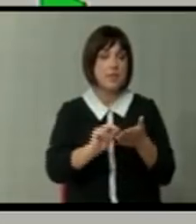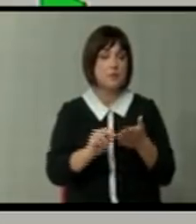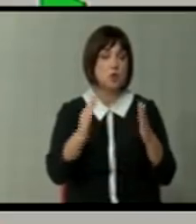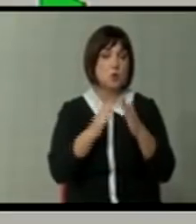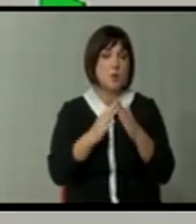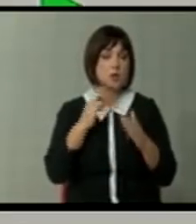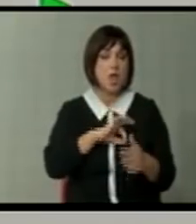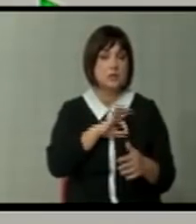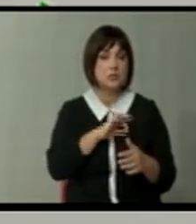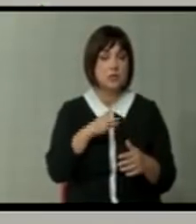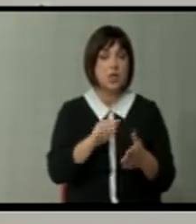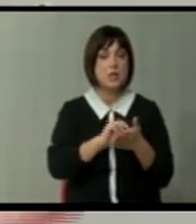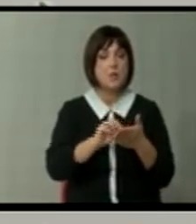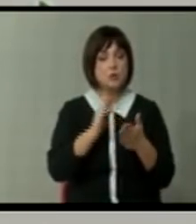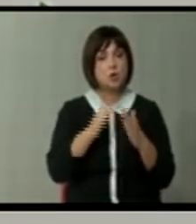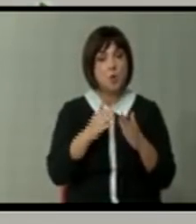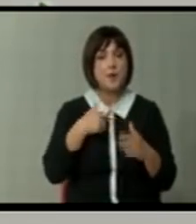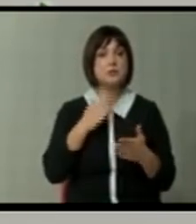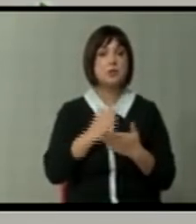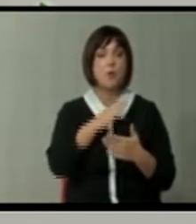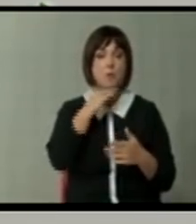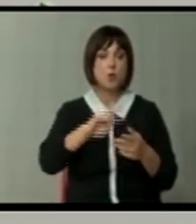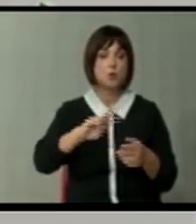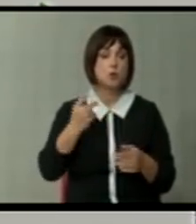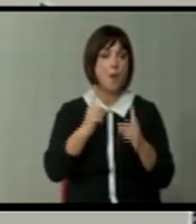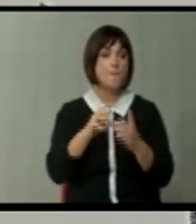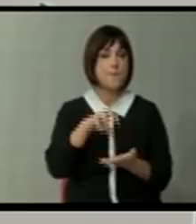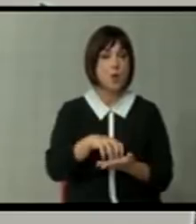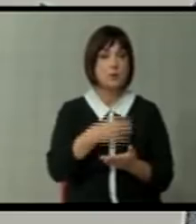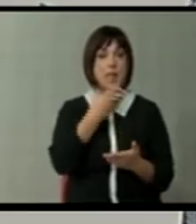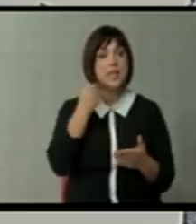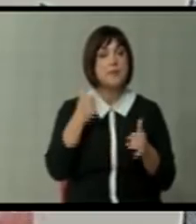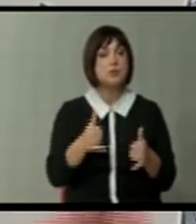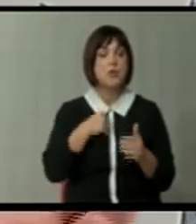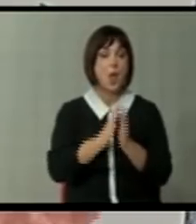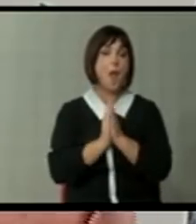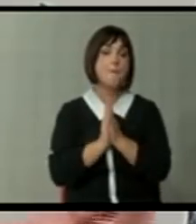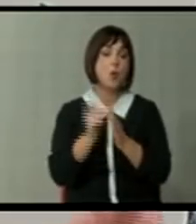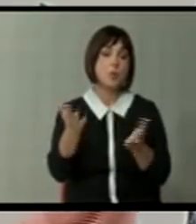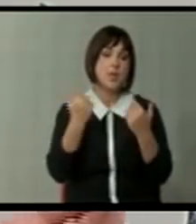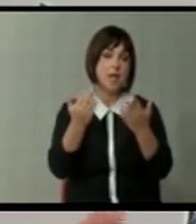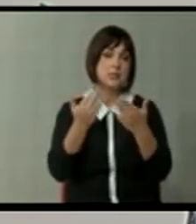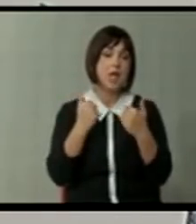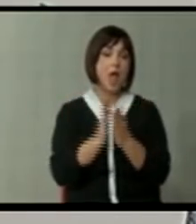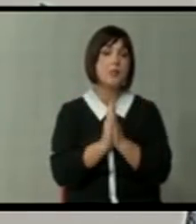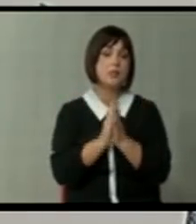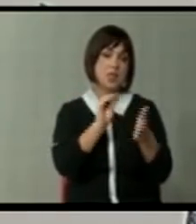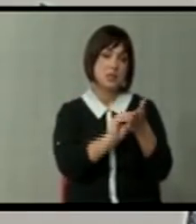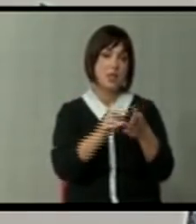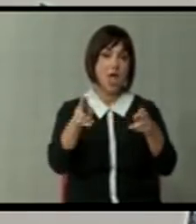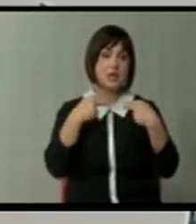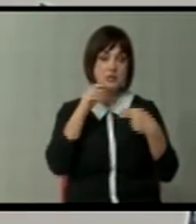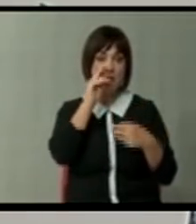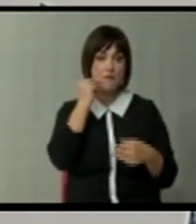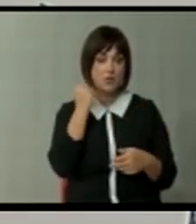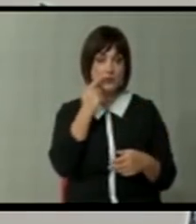домашната. Да си ја напишавме домашната, седа ќе бихме во многу поинаква позиција. Немаш е сега да молат таман заман, дайте ни датум, ќе се вратат